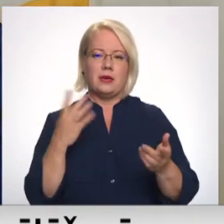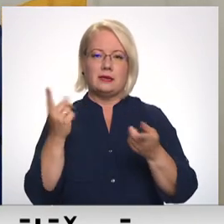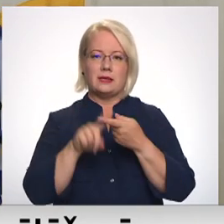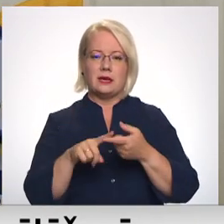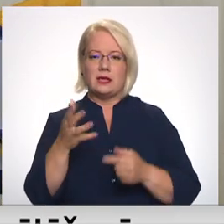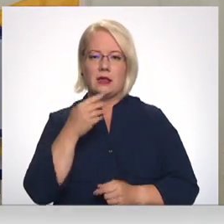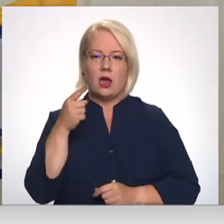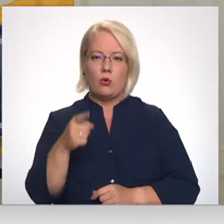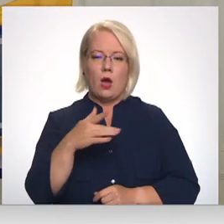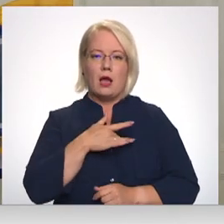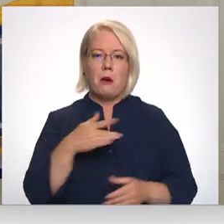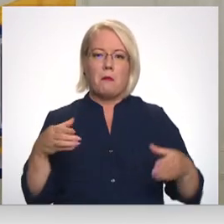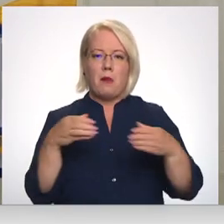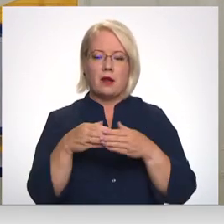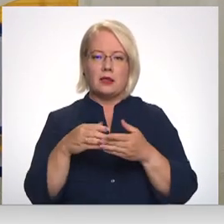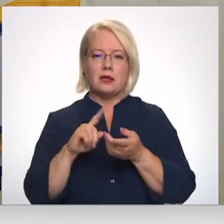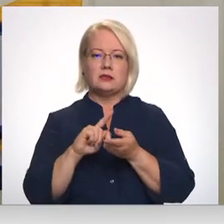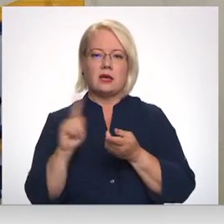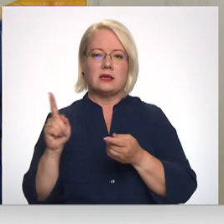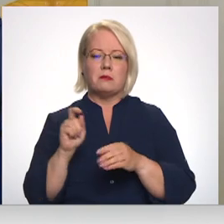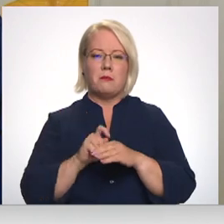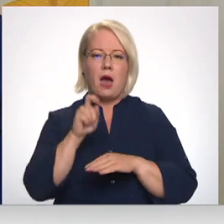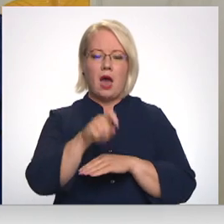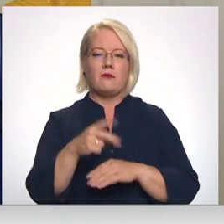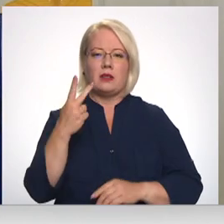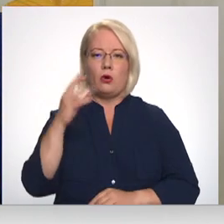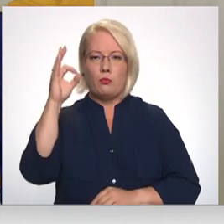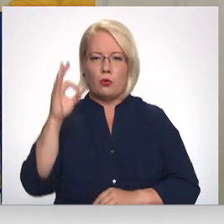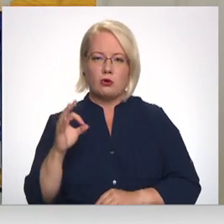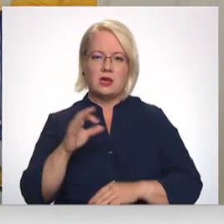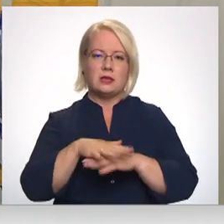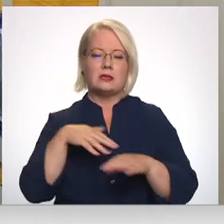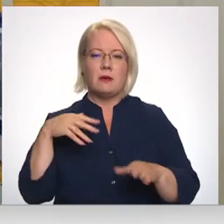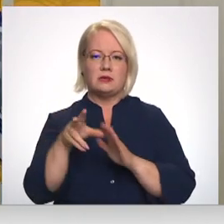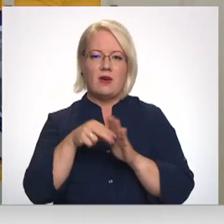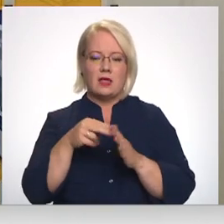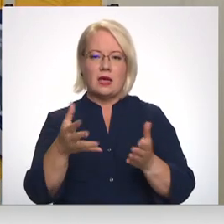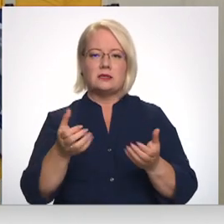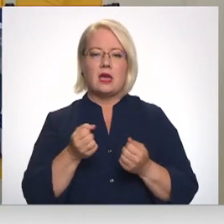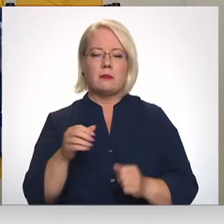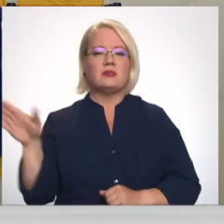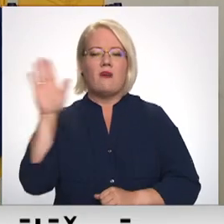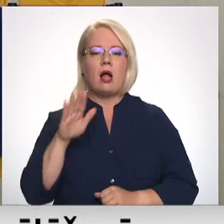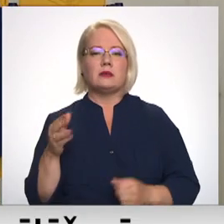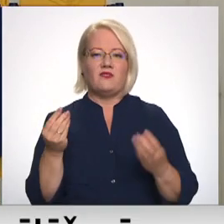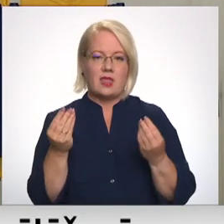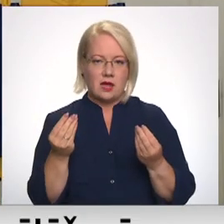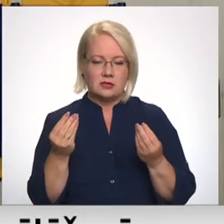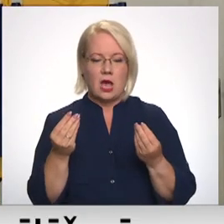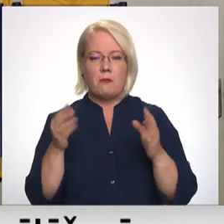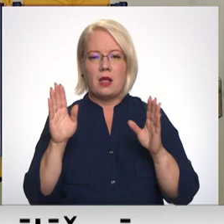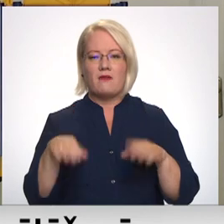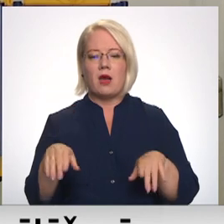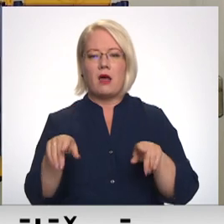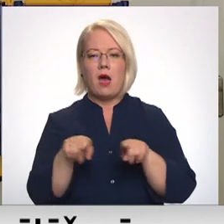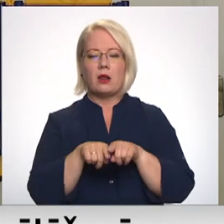partijas, kuras pārvēršos 2% saimnas vēlēšanās, saņemas valsts finansējumi, bet varētu arī